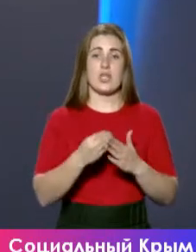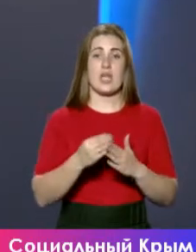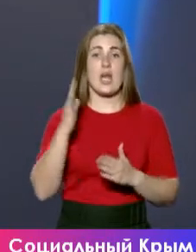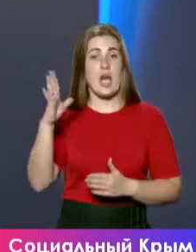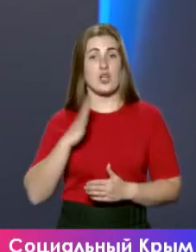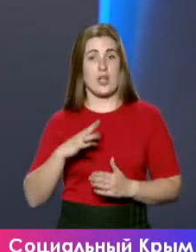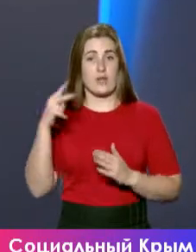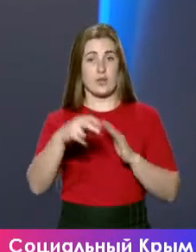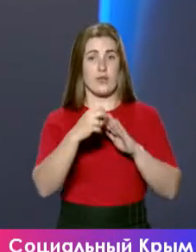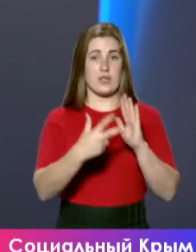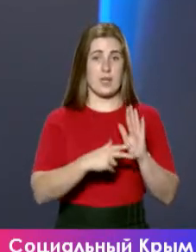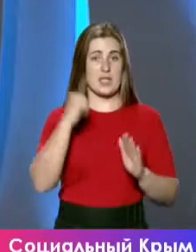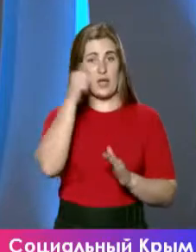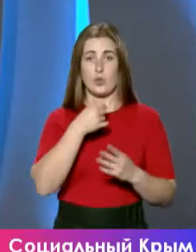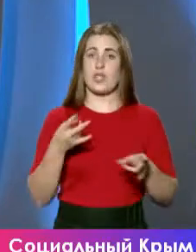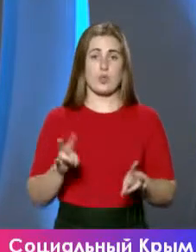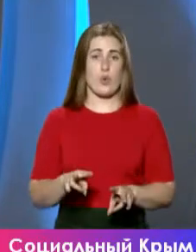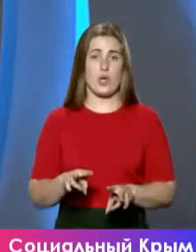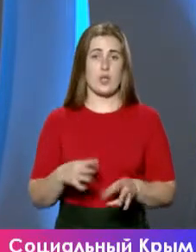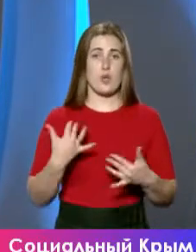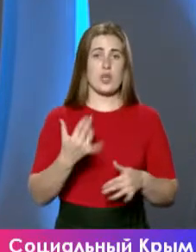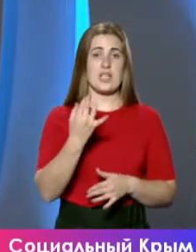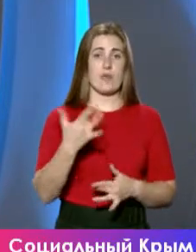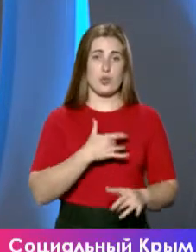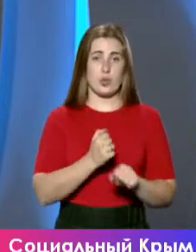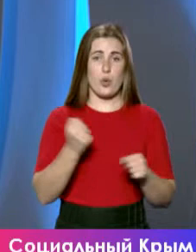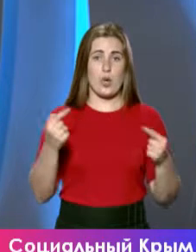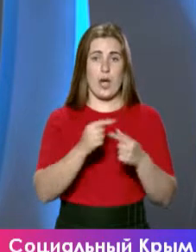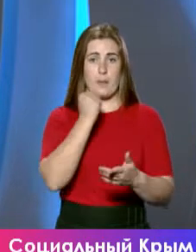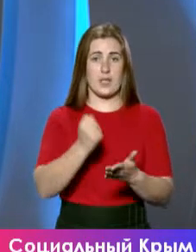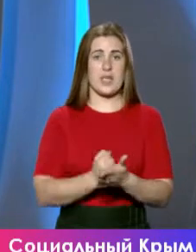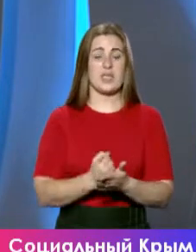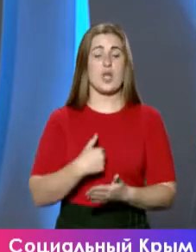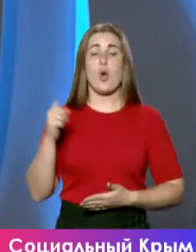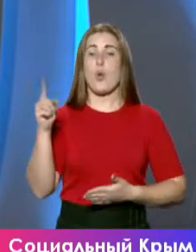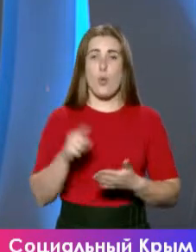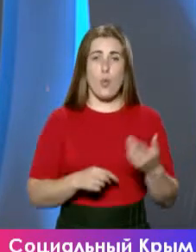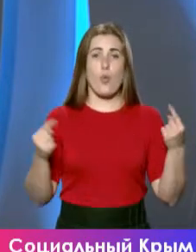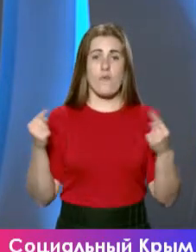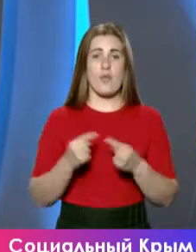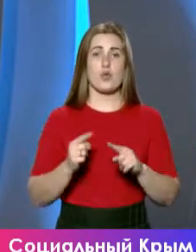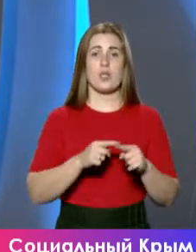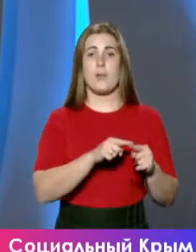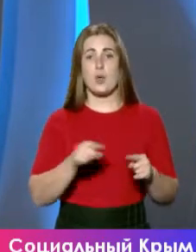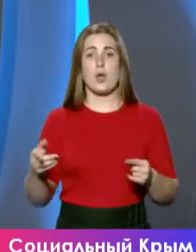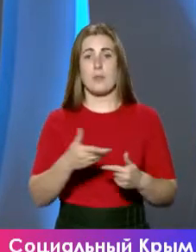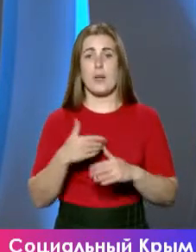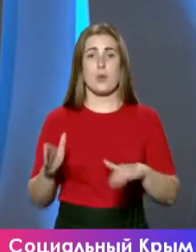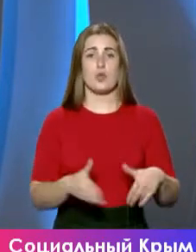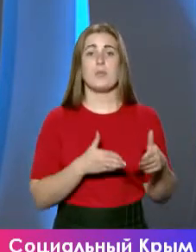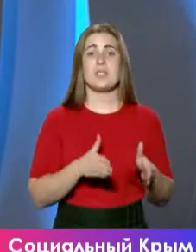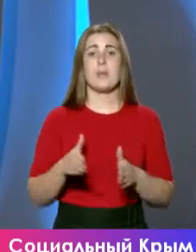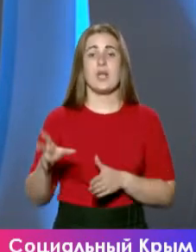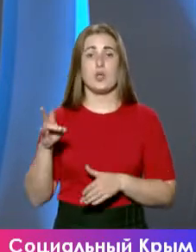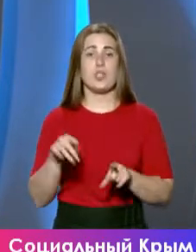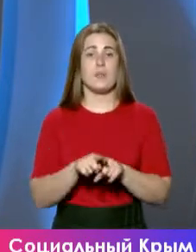2018 году не стоит? Уже с цифрами строго предъявились? — Я уверен, что этот период мы пройдем стабильно, но, тем не